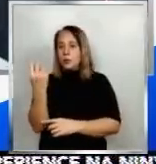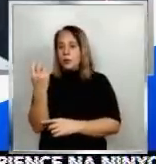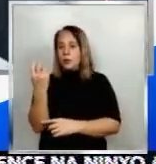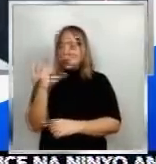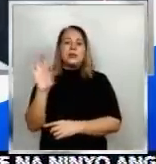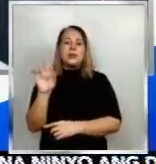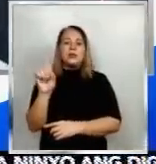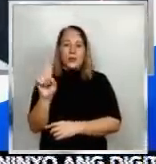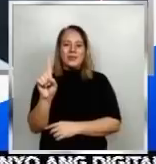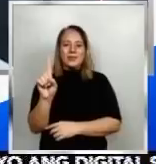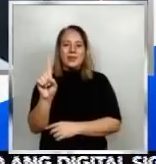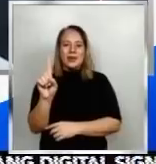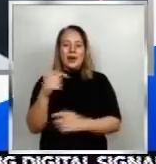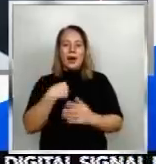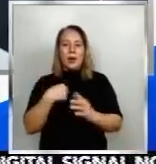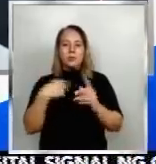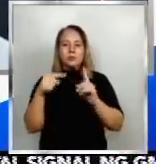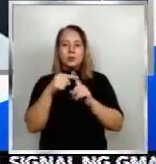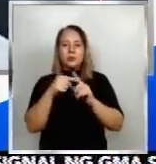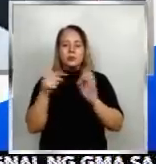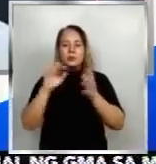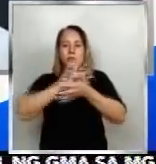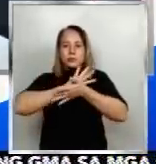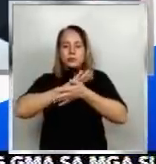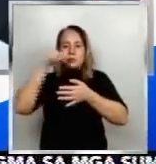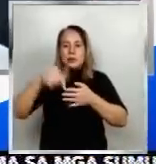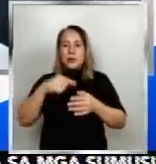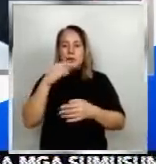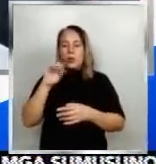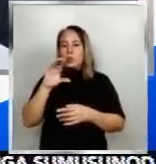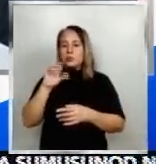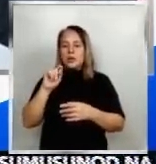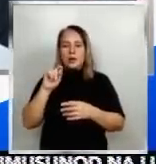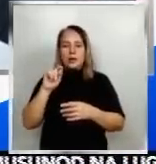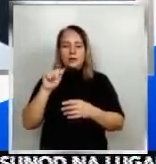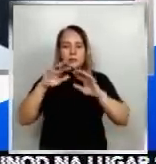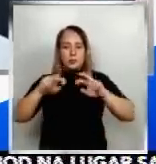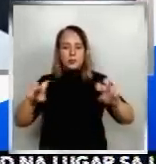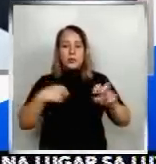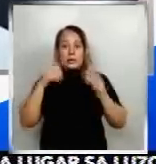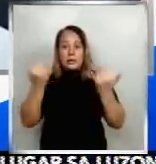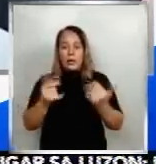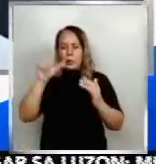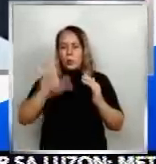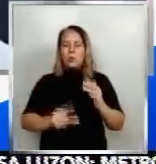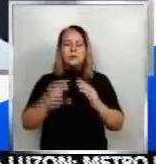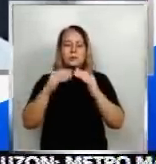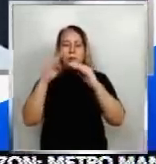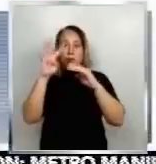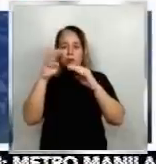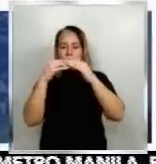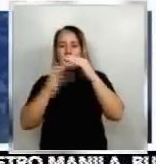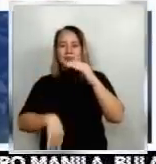ang mga bagong kaso kada araw, ayon po yan sa Okta Research. At ngayong araw, mas mababa ulit sa 400 ang new cases sa